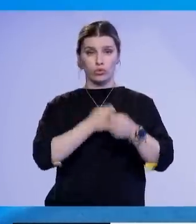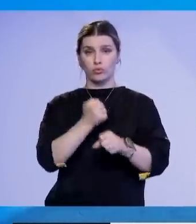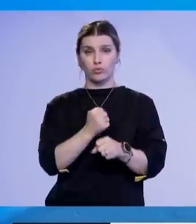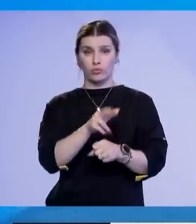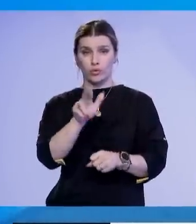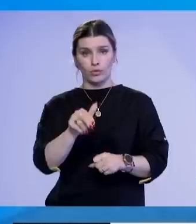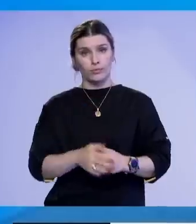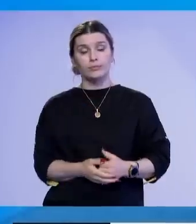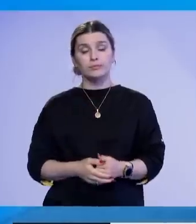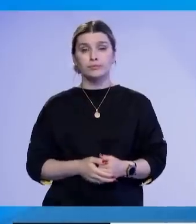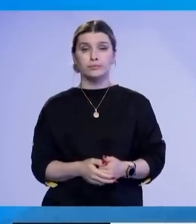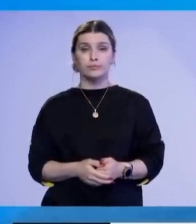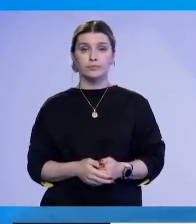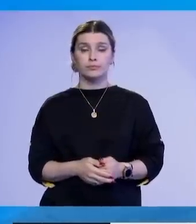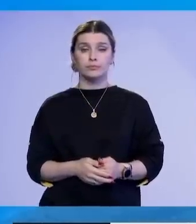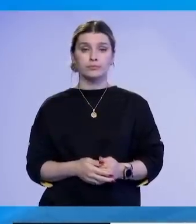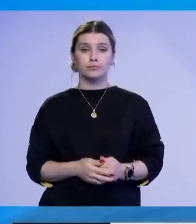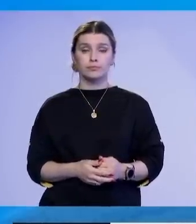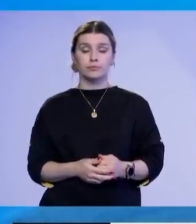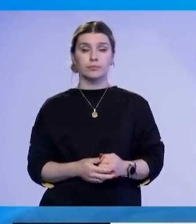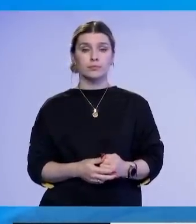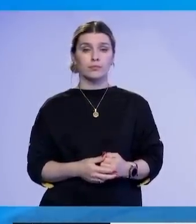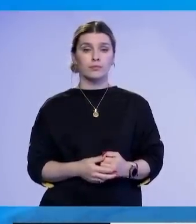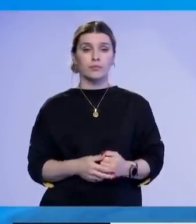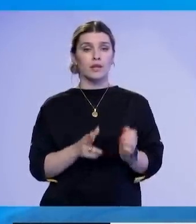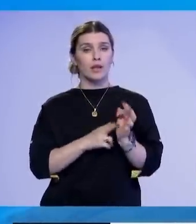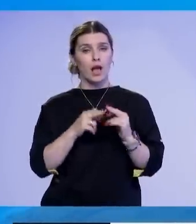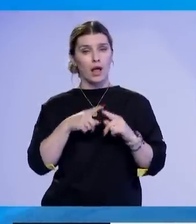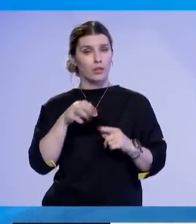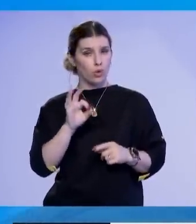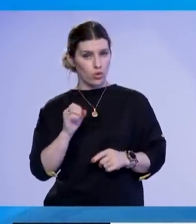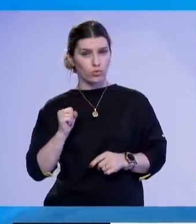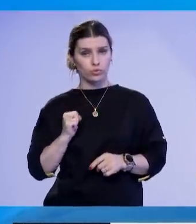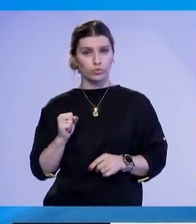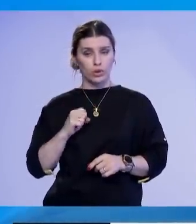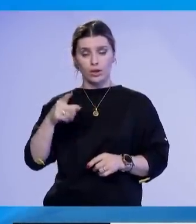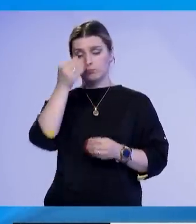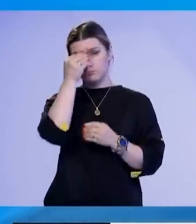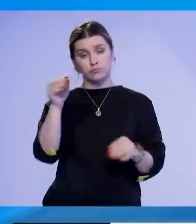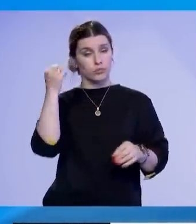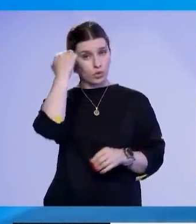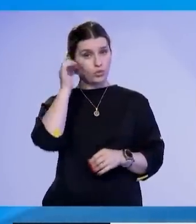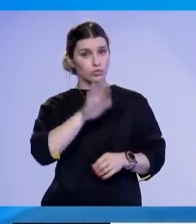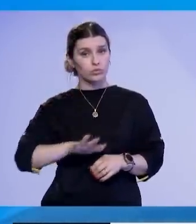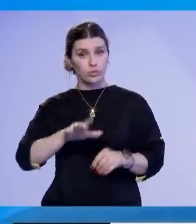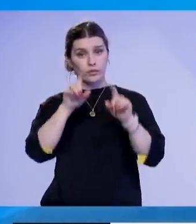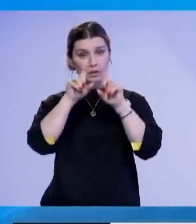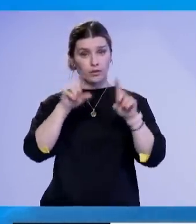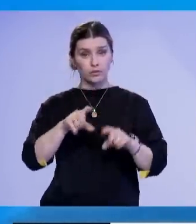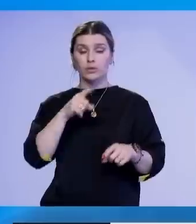qytetaret. Alianca ushtarake Natos u bërithiri e institucionëve të Kosovës që të